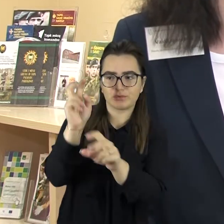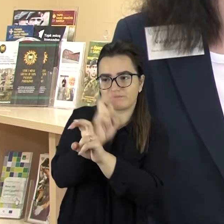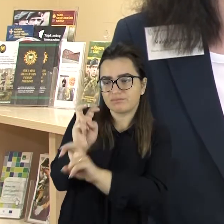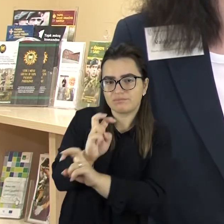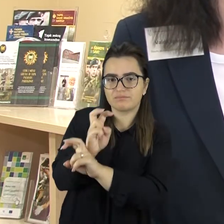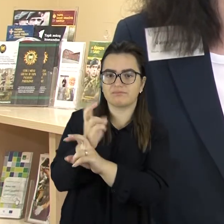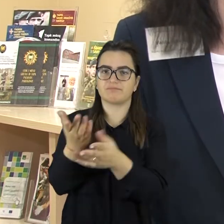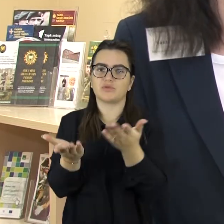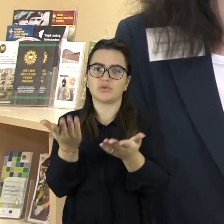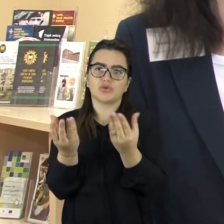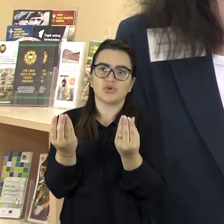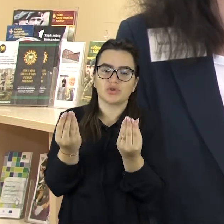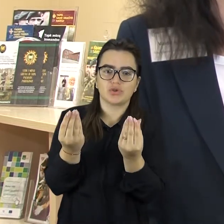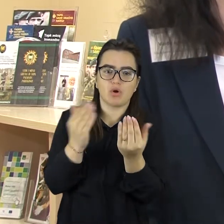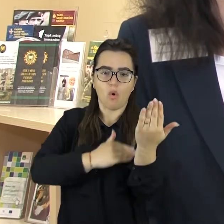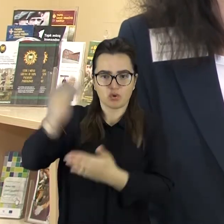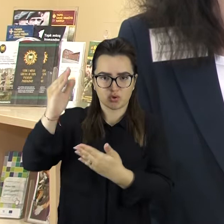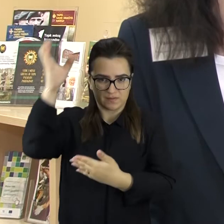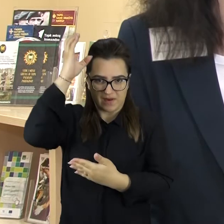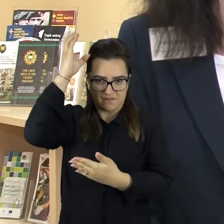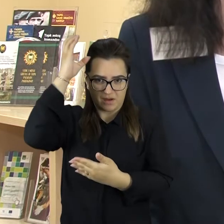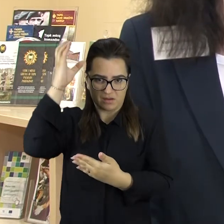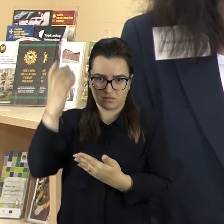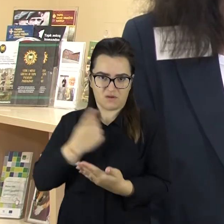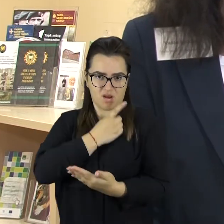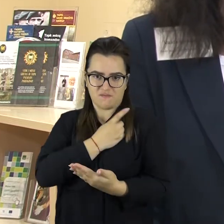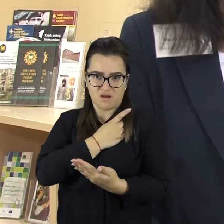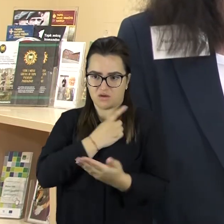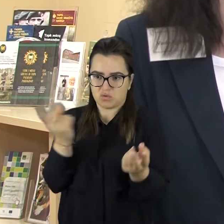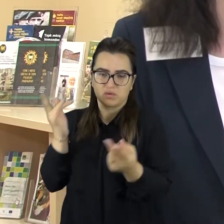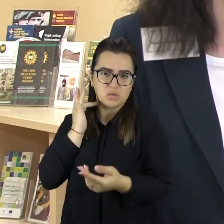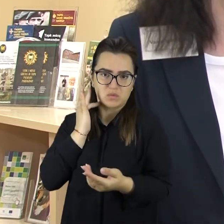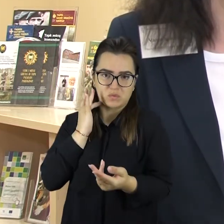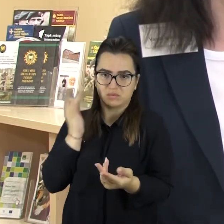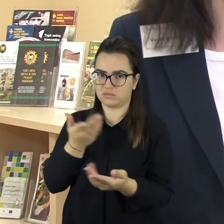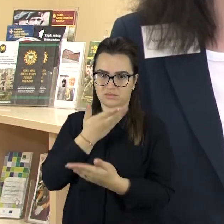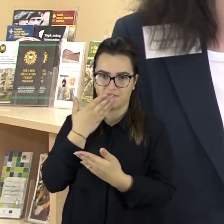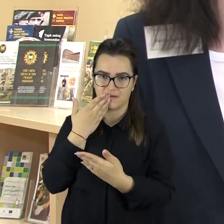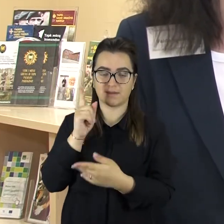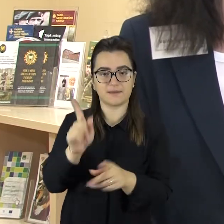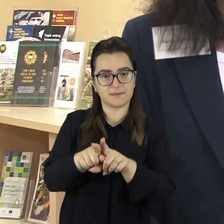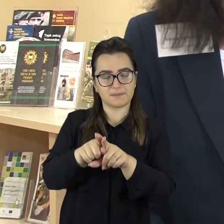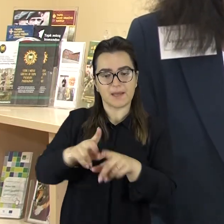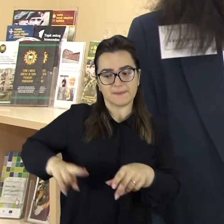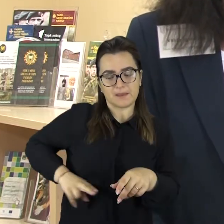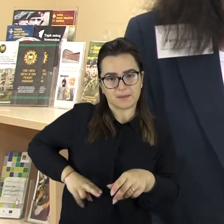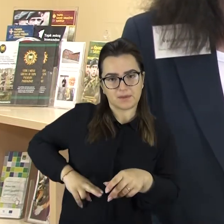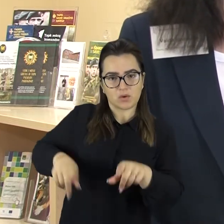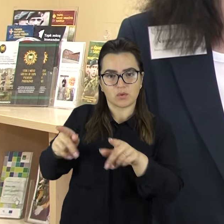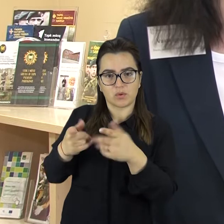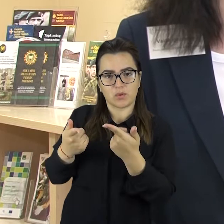arba aukštos kvalifikacijos nereikalaujantis darbai. Be abejo, pagrindinis darbdavių